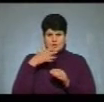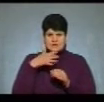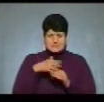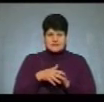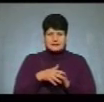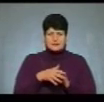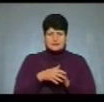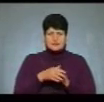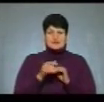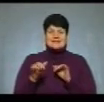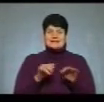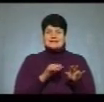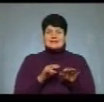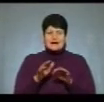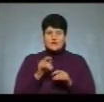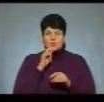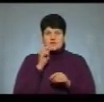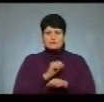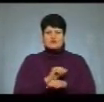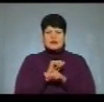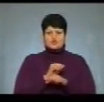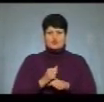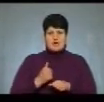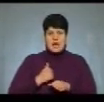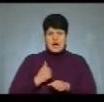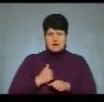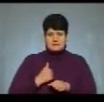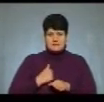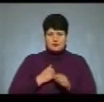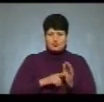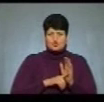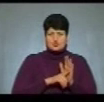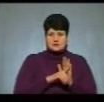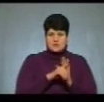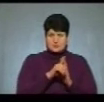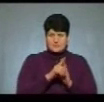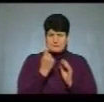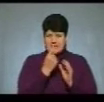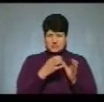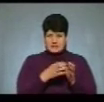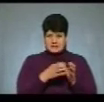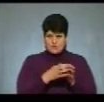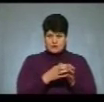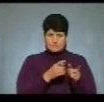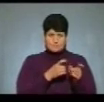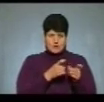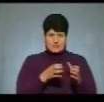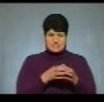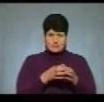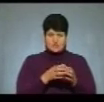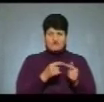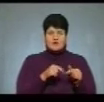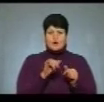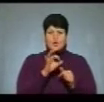картину діяльності української випустанчої армії Тернопщин. Тобто, від зародження перших загонів, збройних загонів відділів УУ,